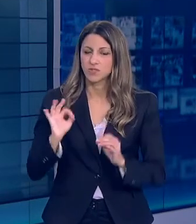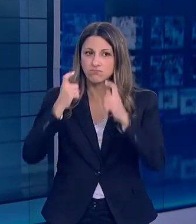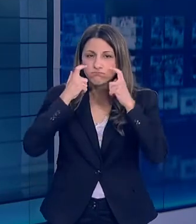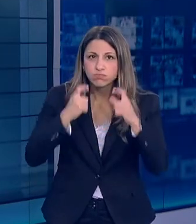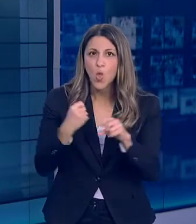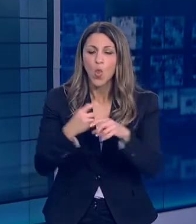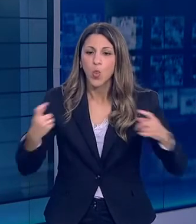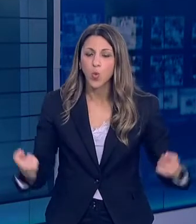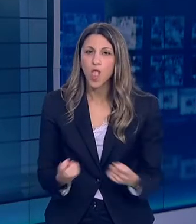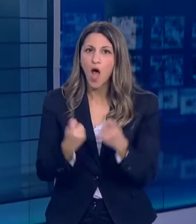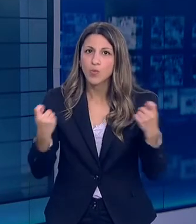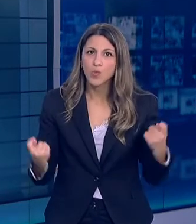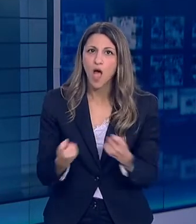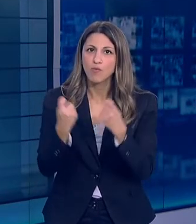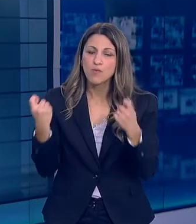και επιτήρηση όλο το καλοκαίρι